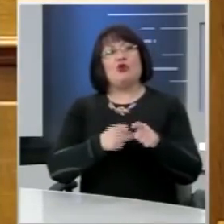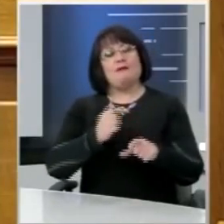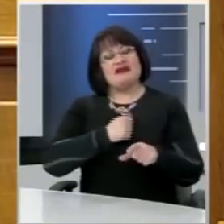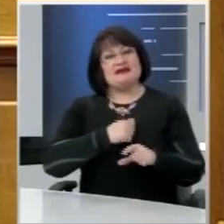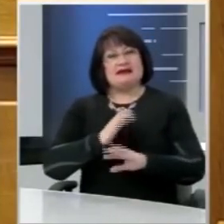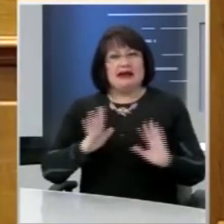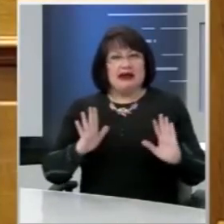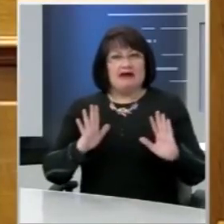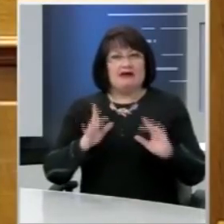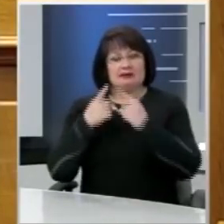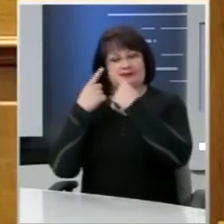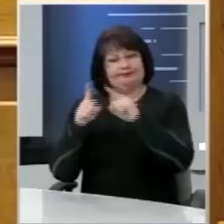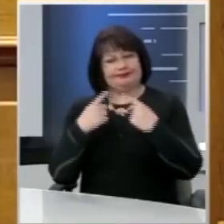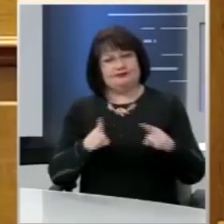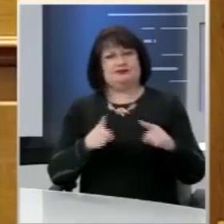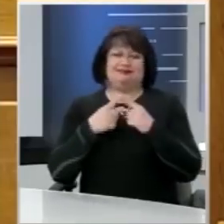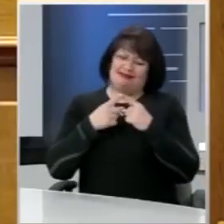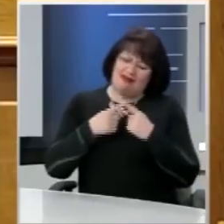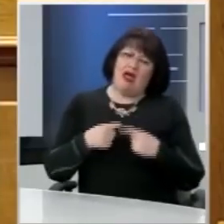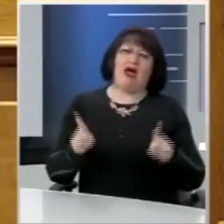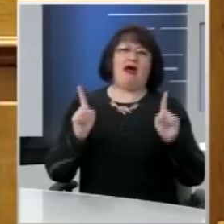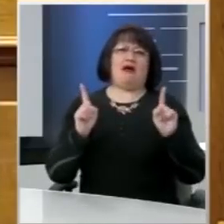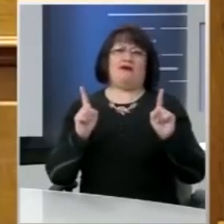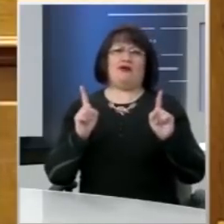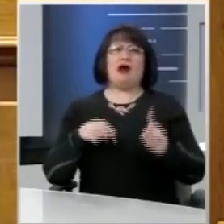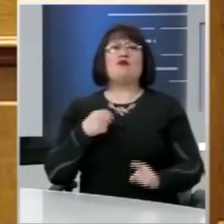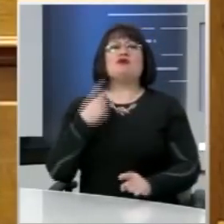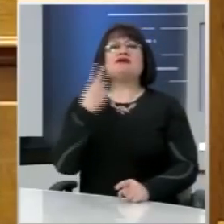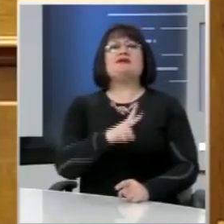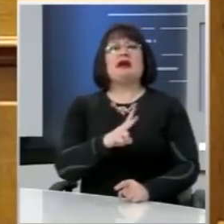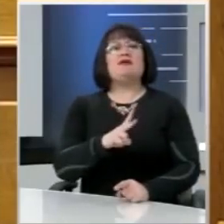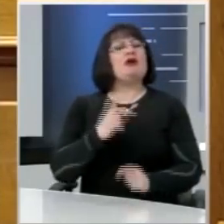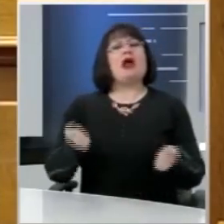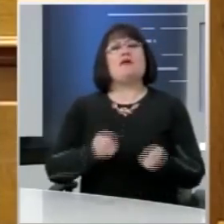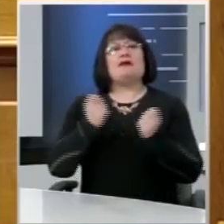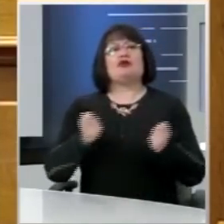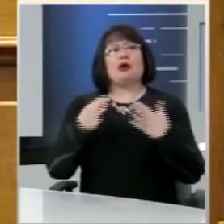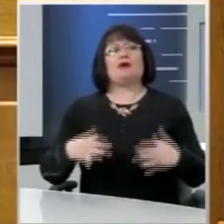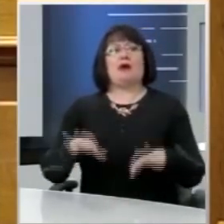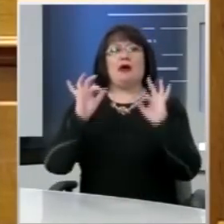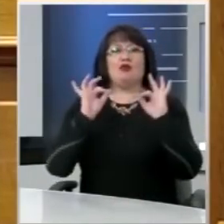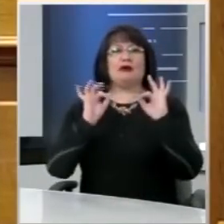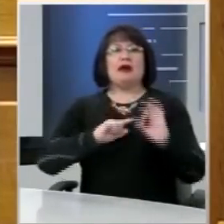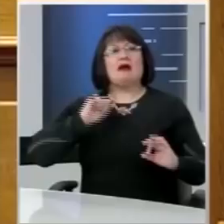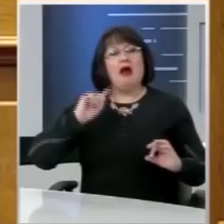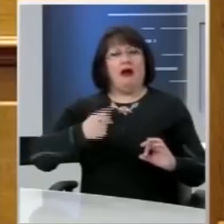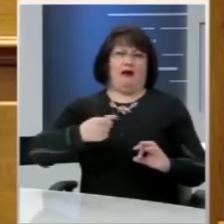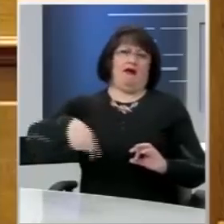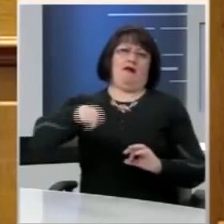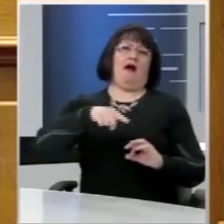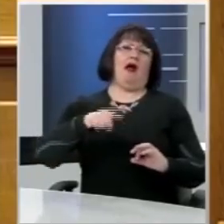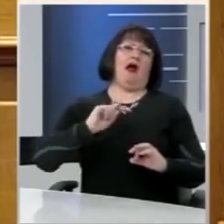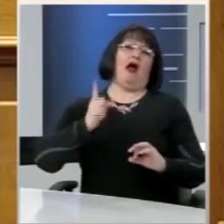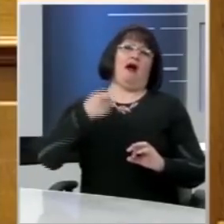διέφερε ριζικά από τη στάση που κράτησαν από την αρχή άλλες πολιτικές δυνάμεις